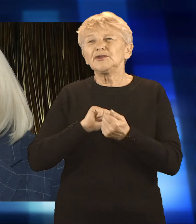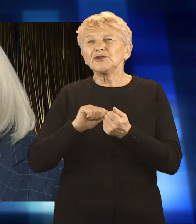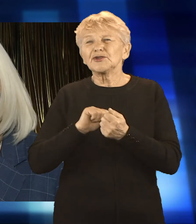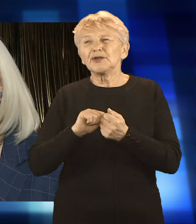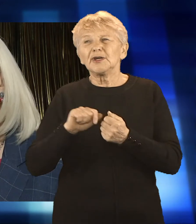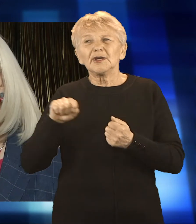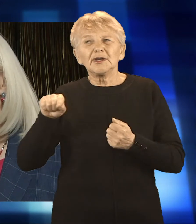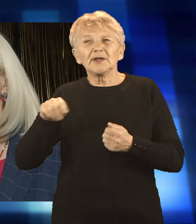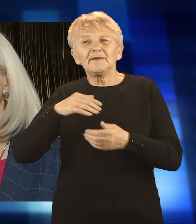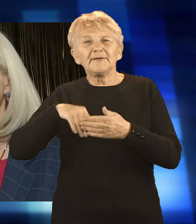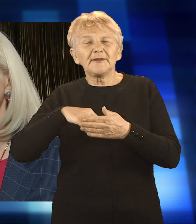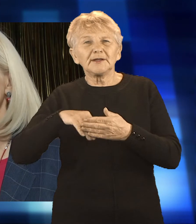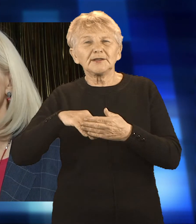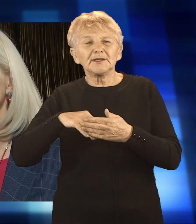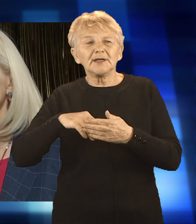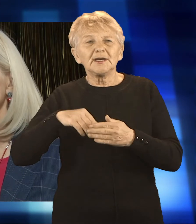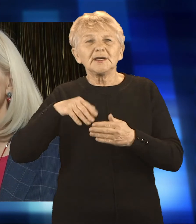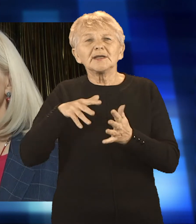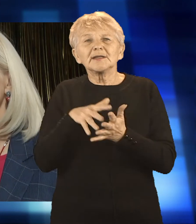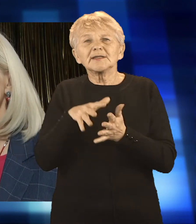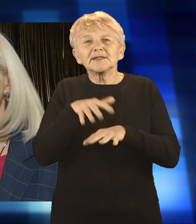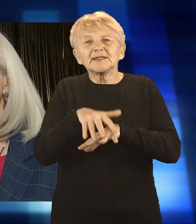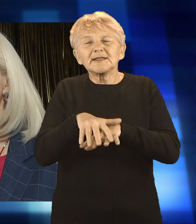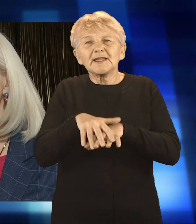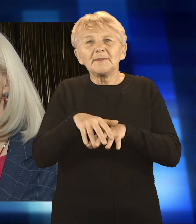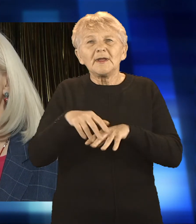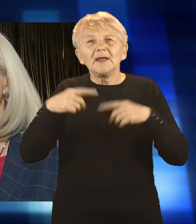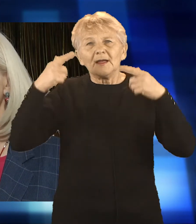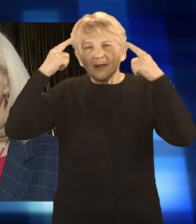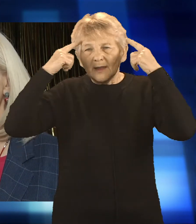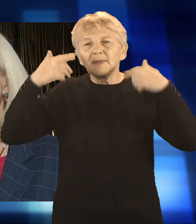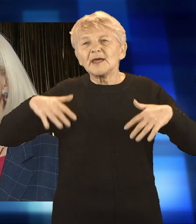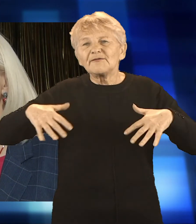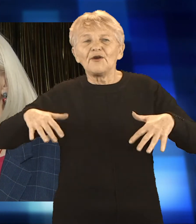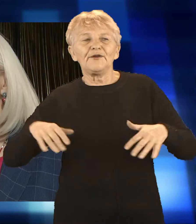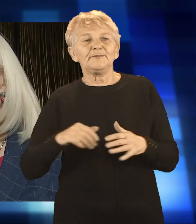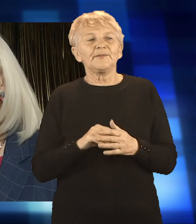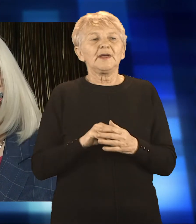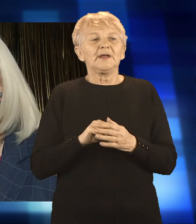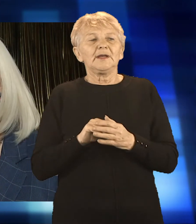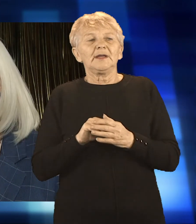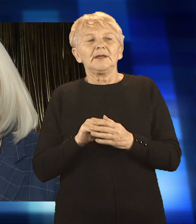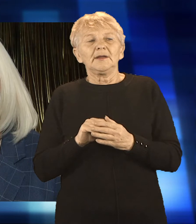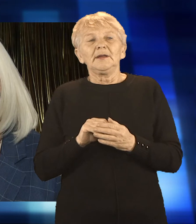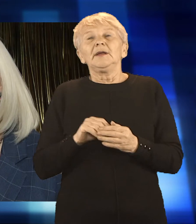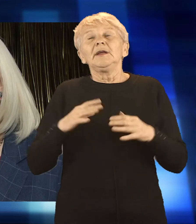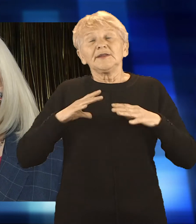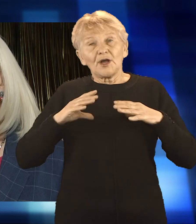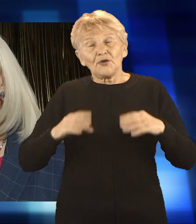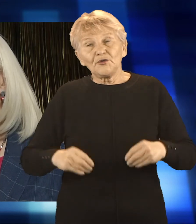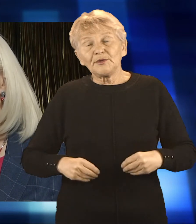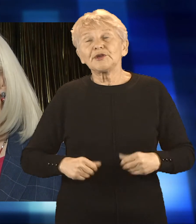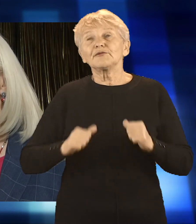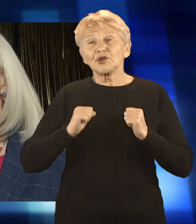widzenia układu nerwowego, niezależne od tego człowieka. Więc w jednym i w drugim przypadku, jako osoby towarzyszące, zachowujemy spokój.